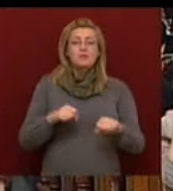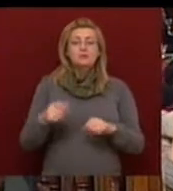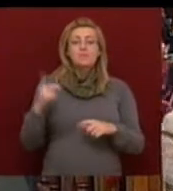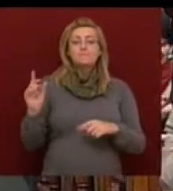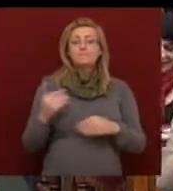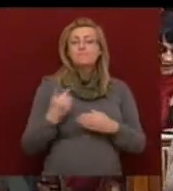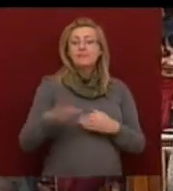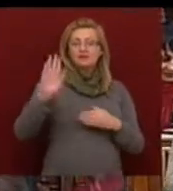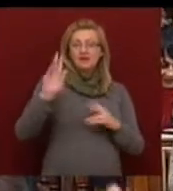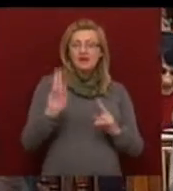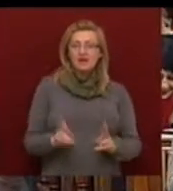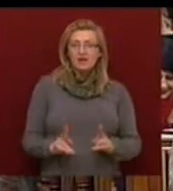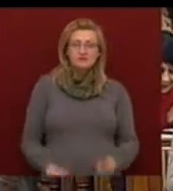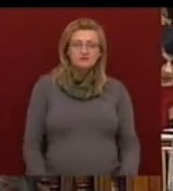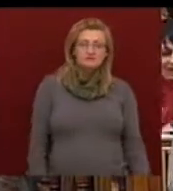mennie kell.